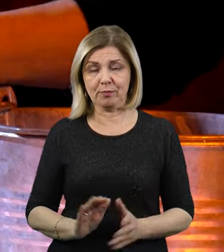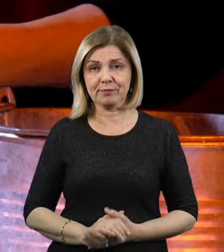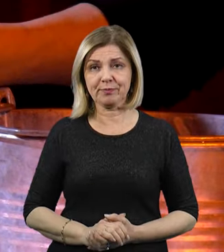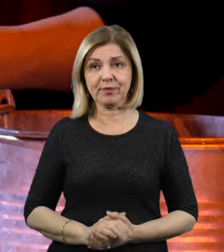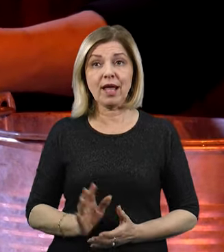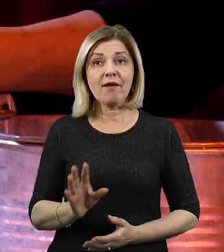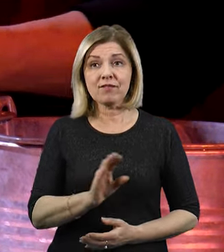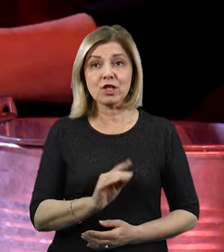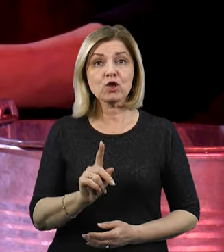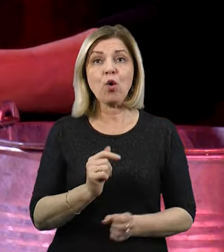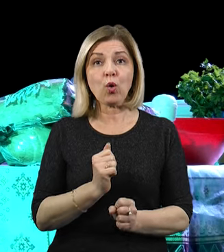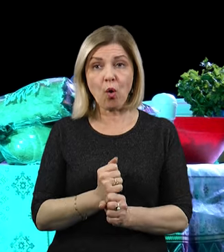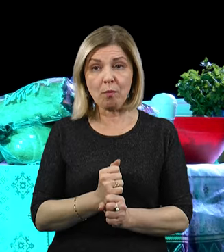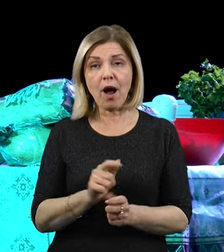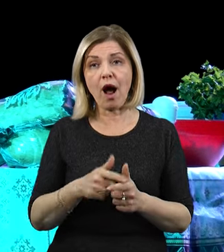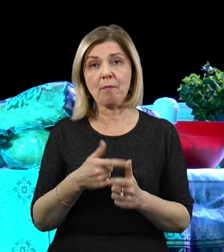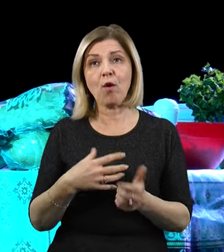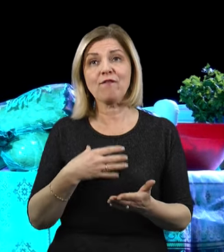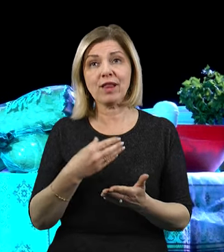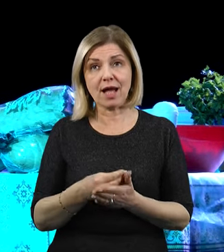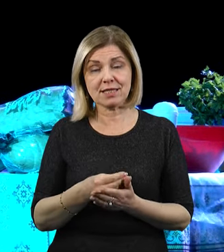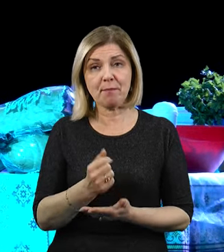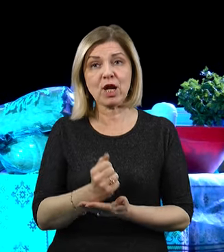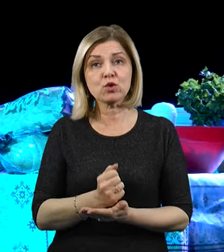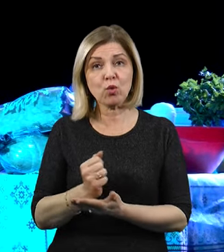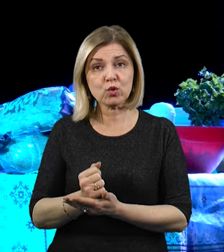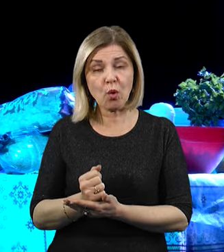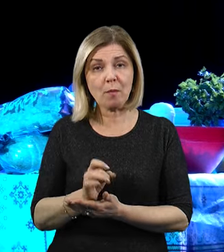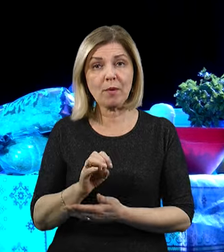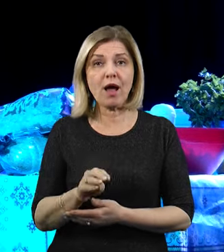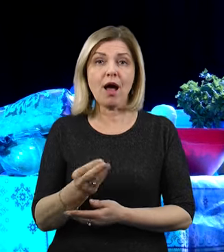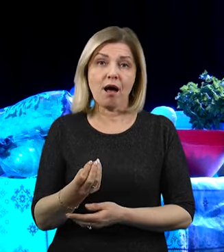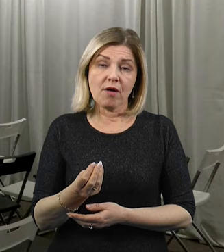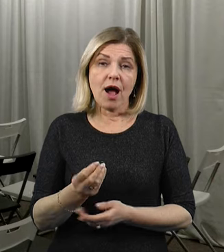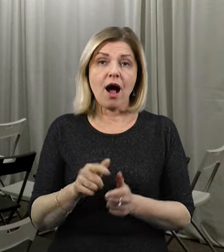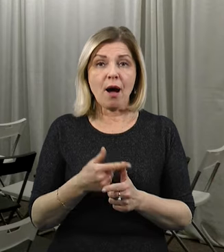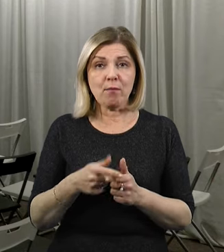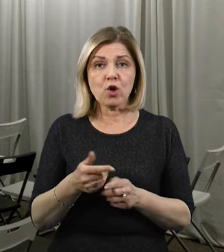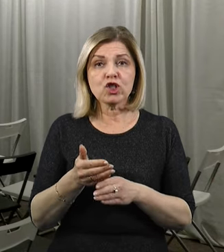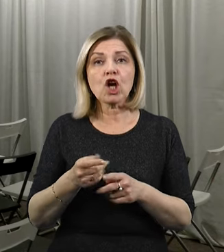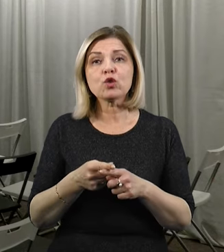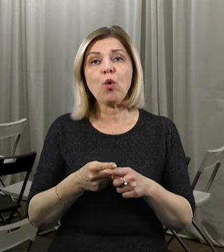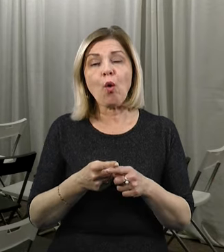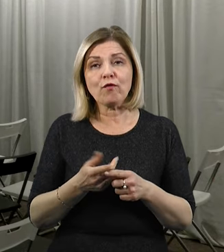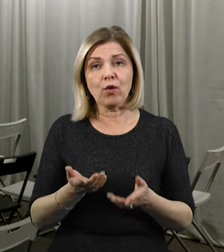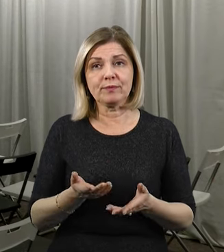Все, що робимо, робимо або власним ресурсом, або частково,